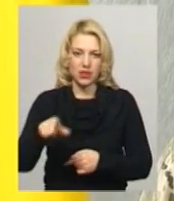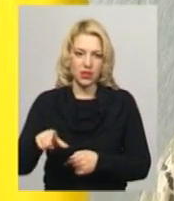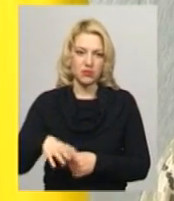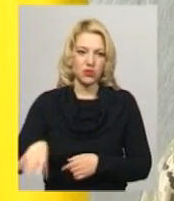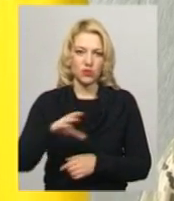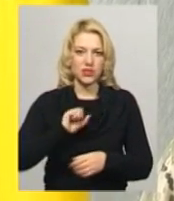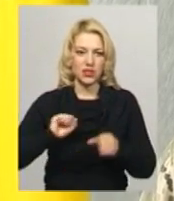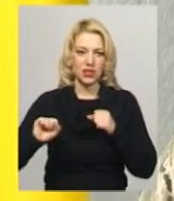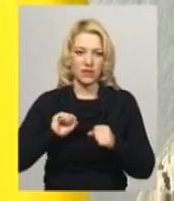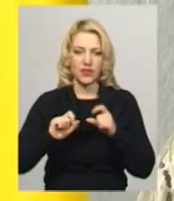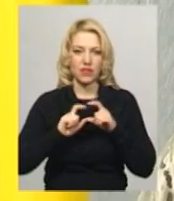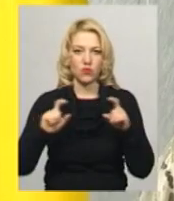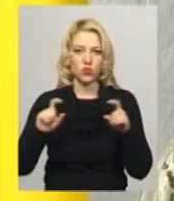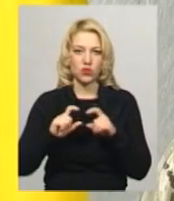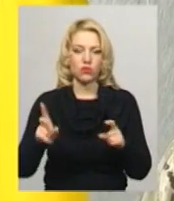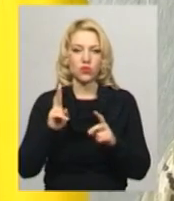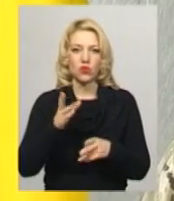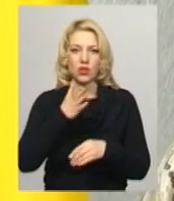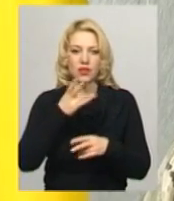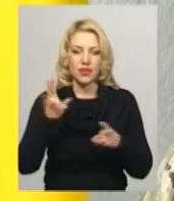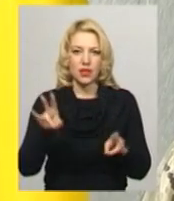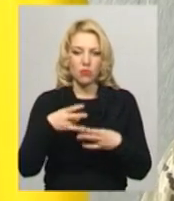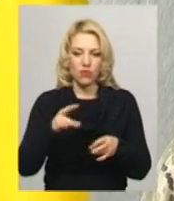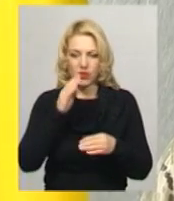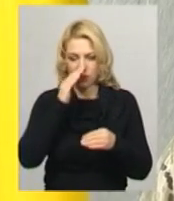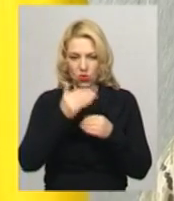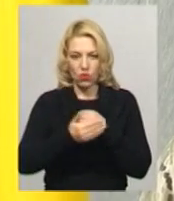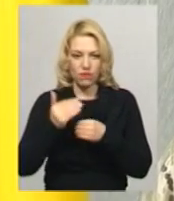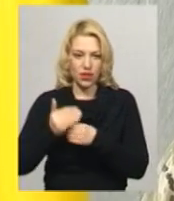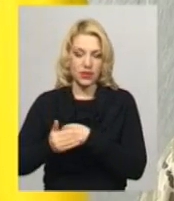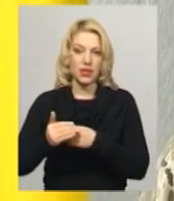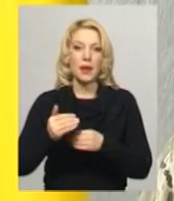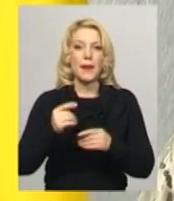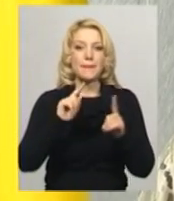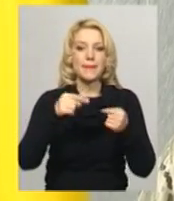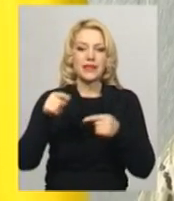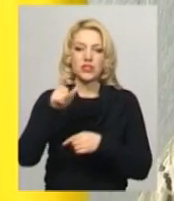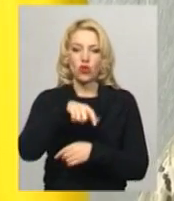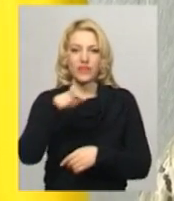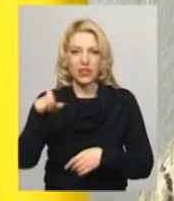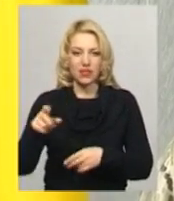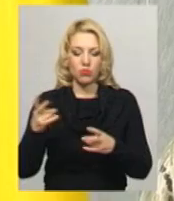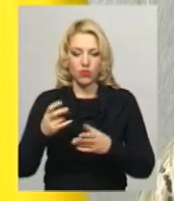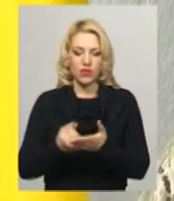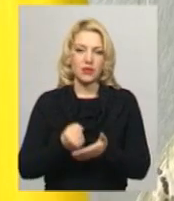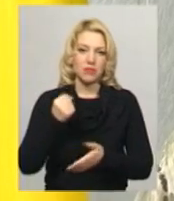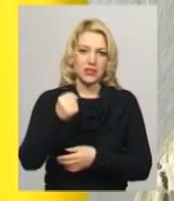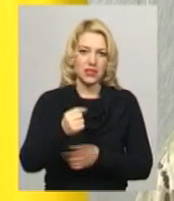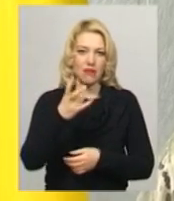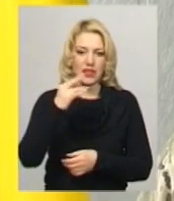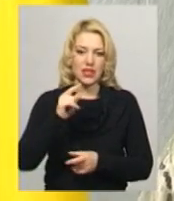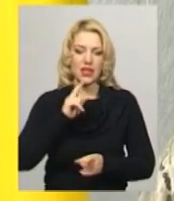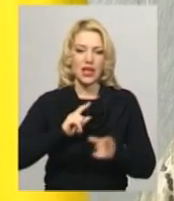керівників останов, які не повинні ховати призовників, повинні їх представити на засідання